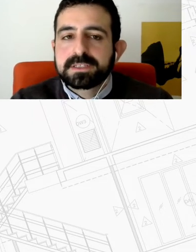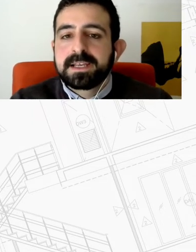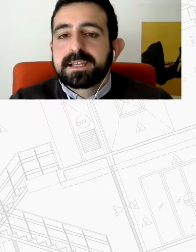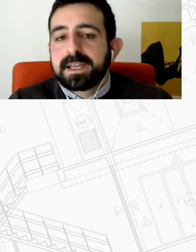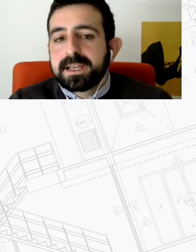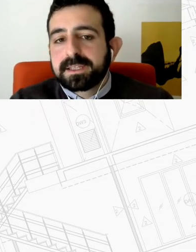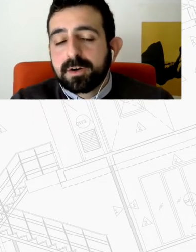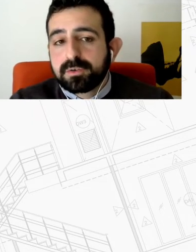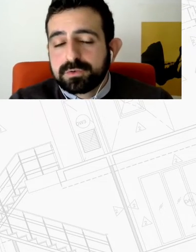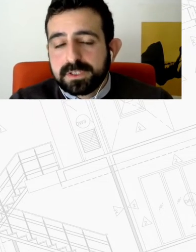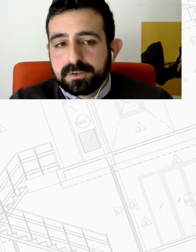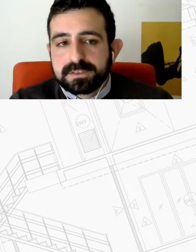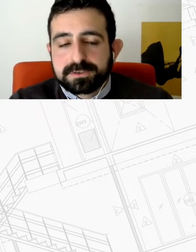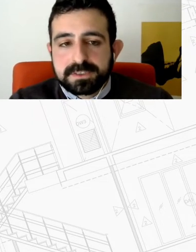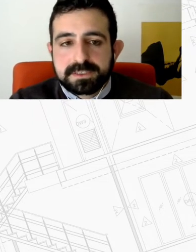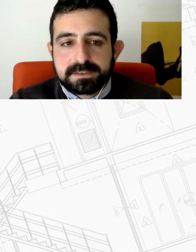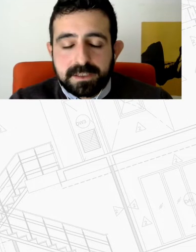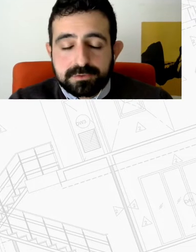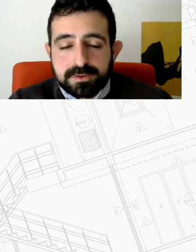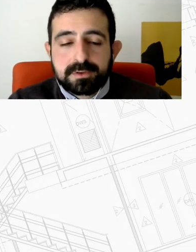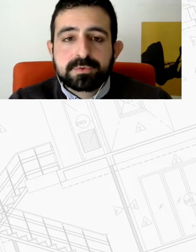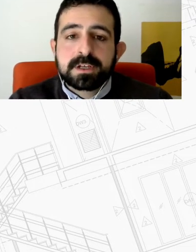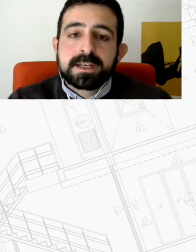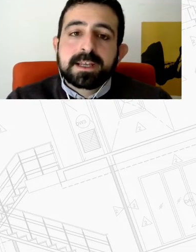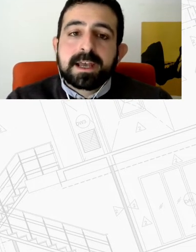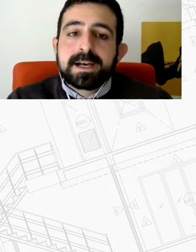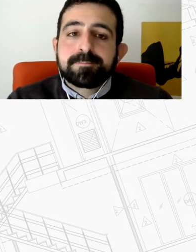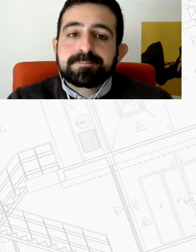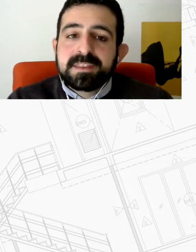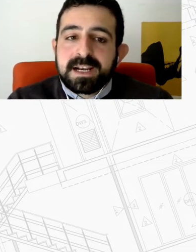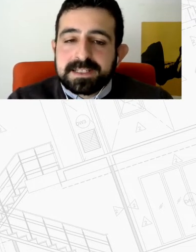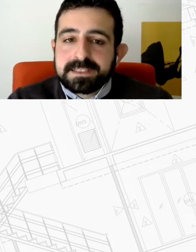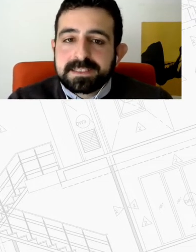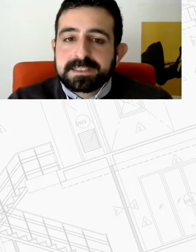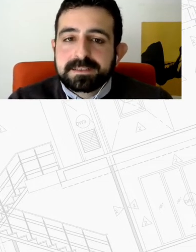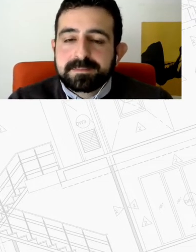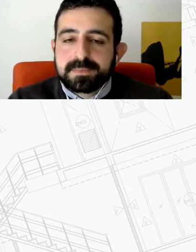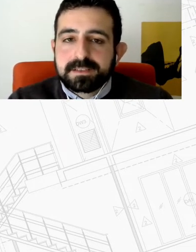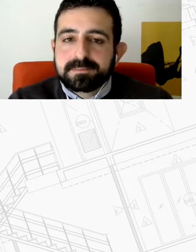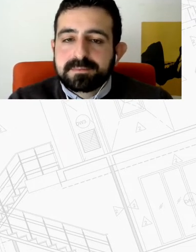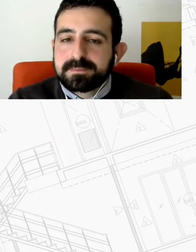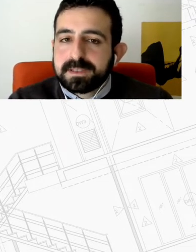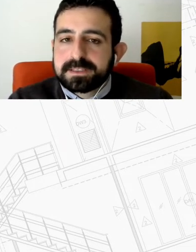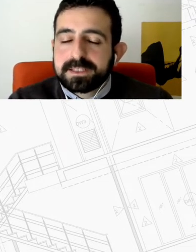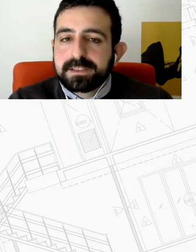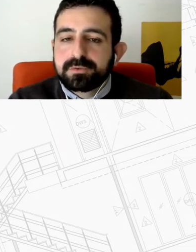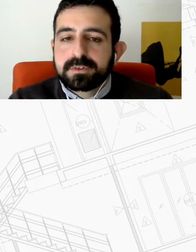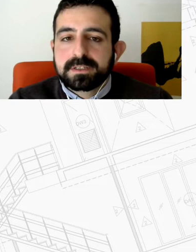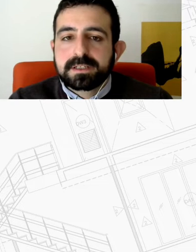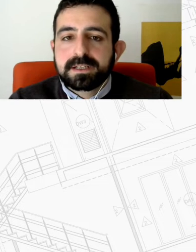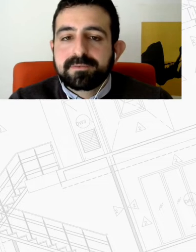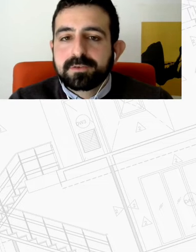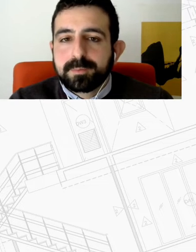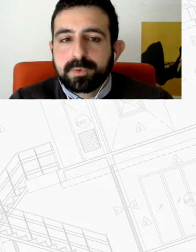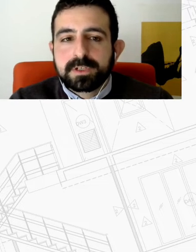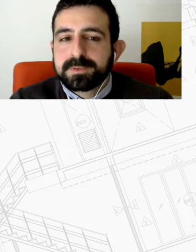θεμελιώδες για όλους και όλους τους ανθρώπους τι δράσεις έτσι ξεκινούν